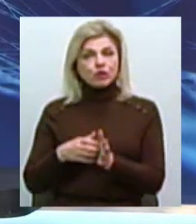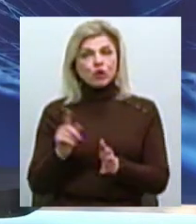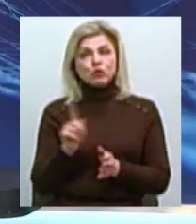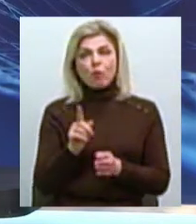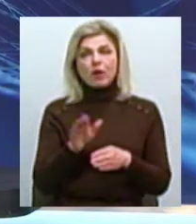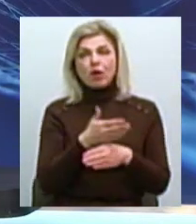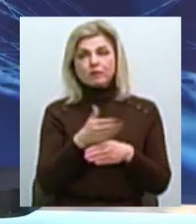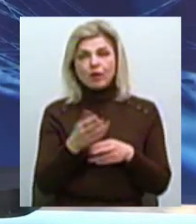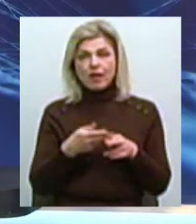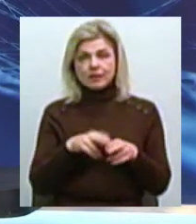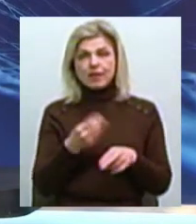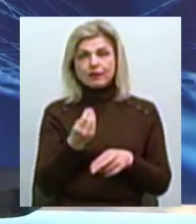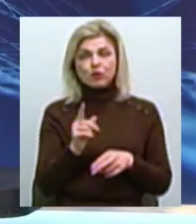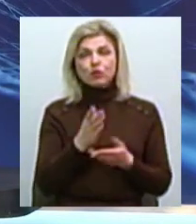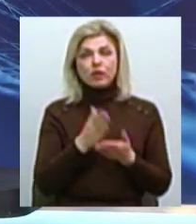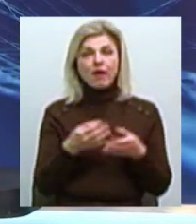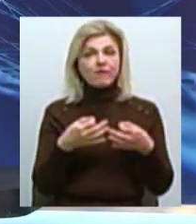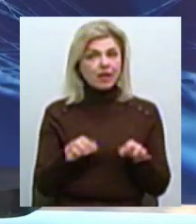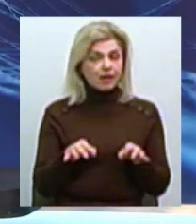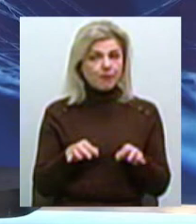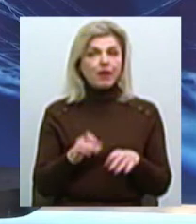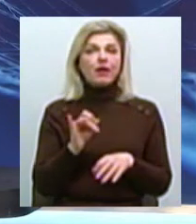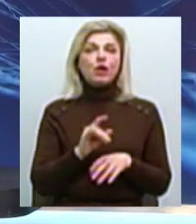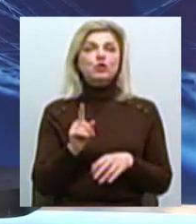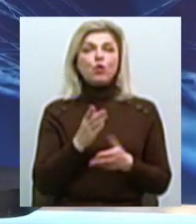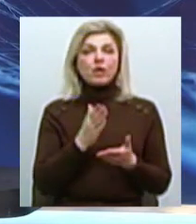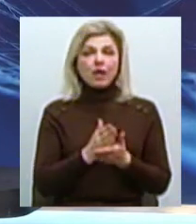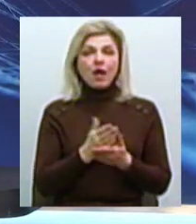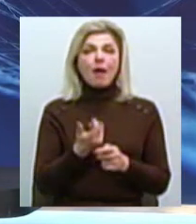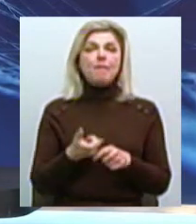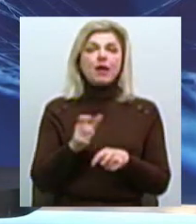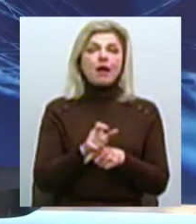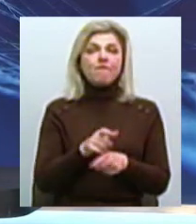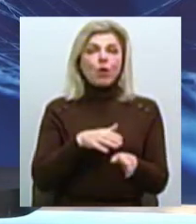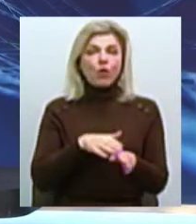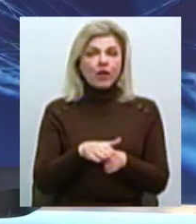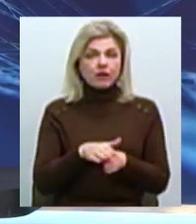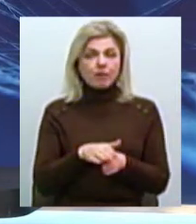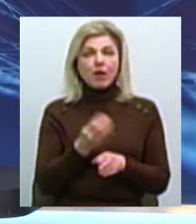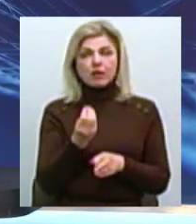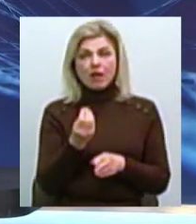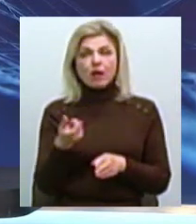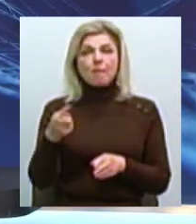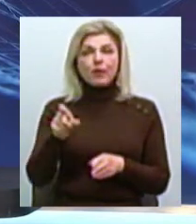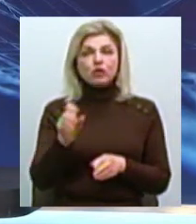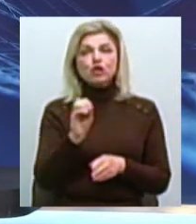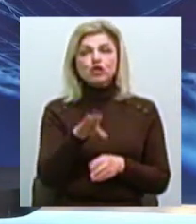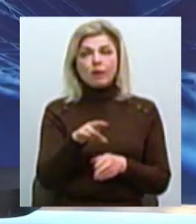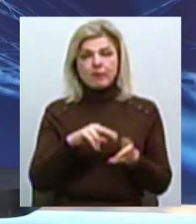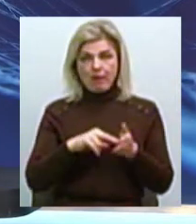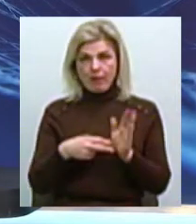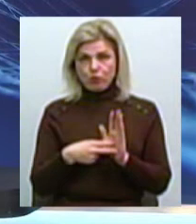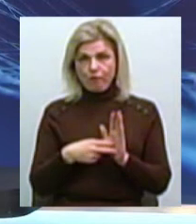ті кошти, які є вільними І які є продуктом перевиконання Тобто, вже більше, ніж заплановано Так,